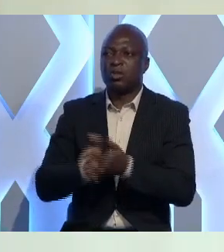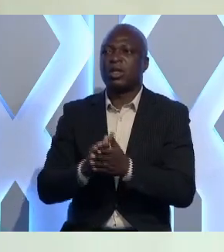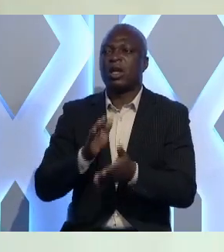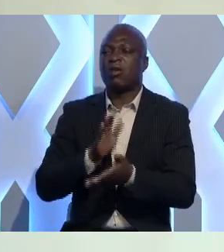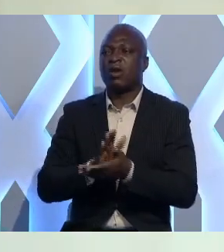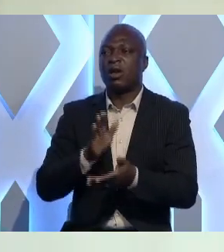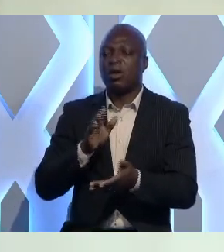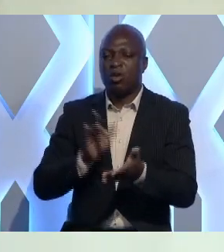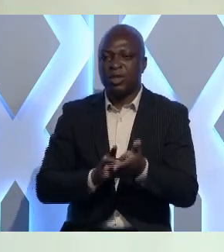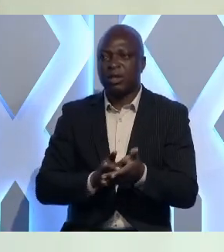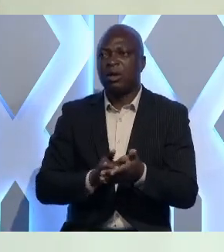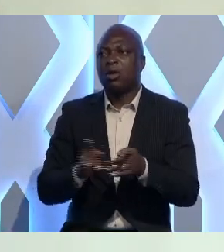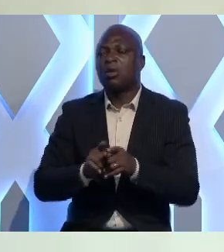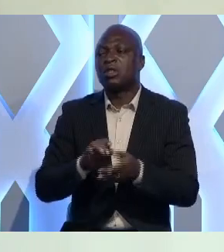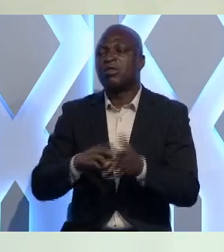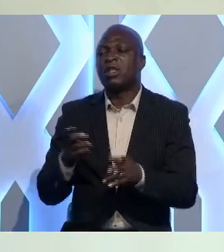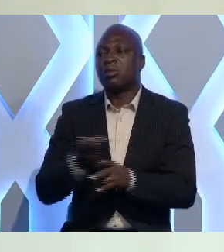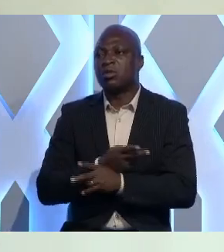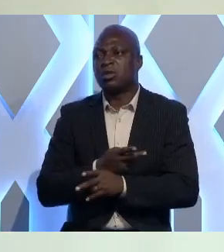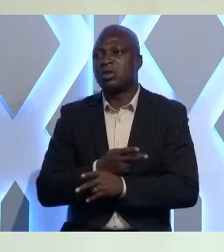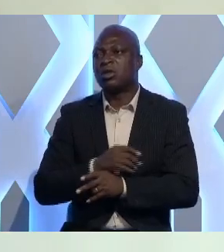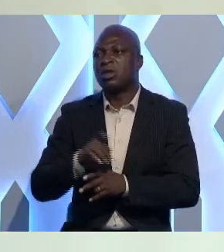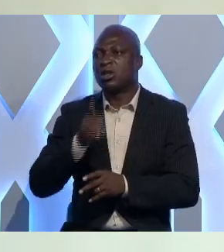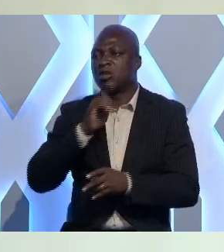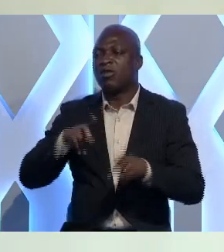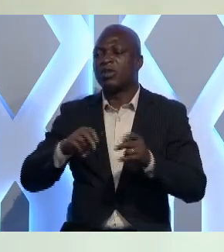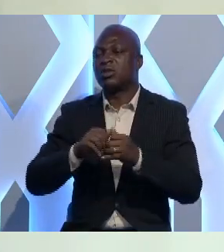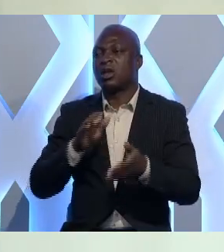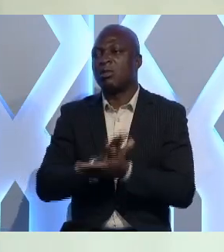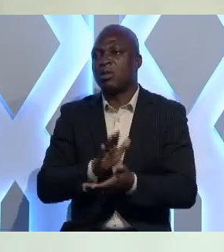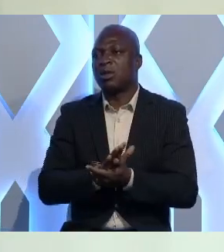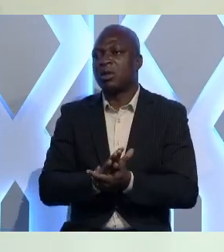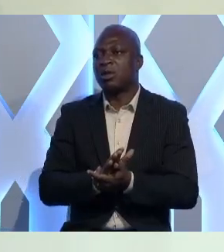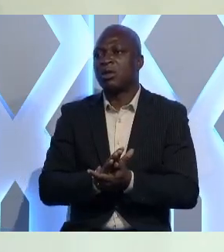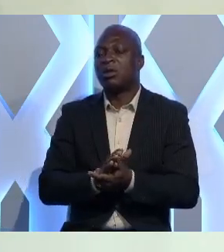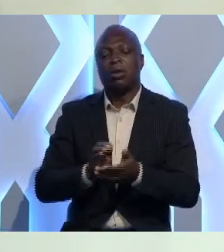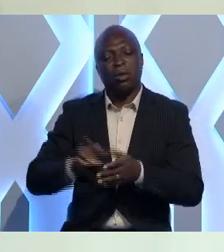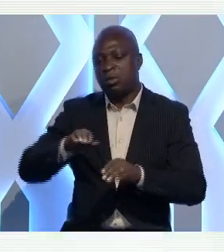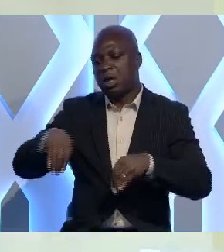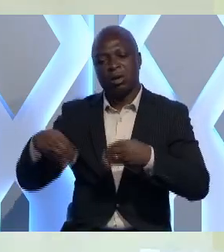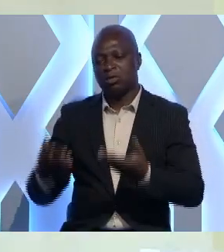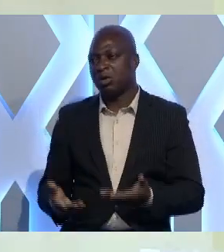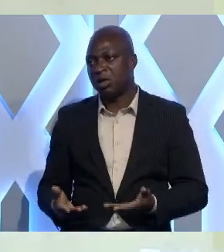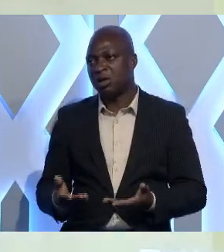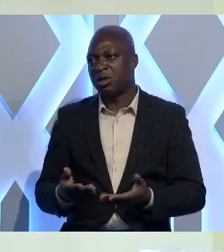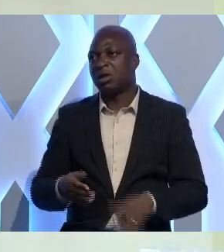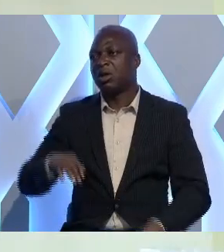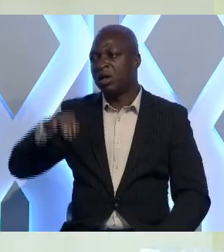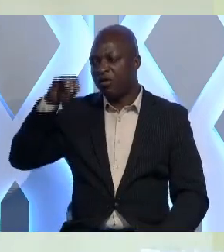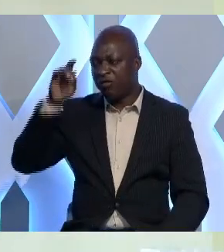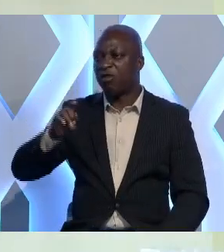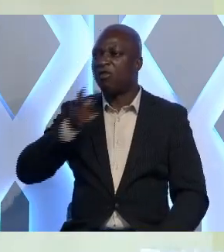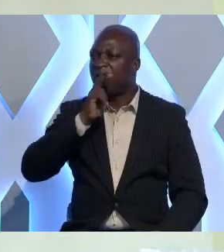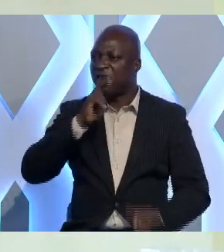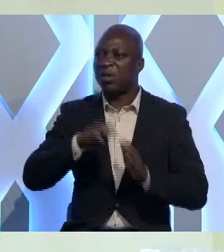produits et comme ce sont des produits qui sont vendus sans ordonnance, on les lui a délivrés. Il faut forcément